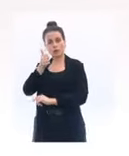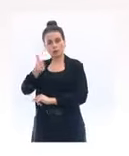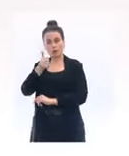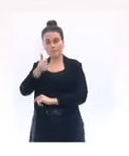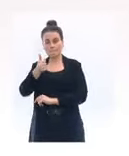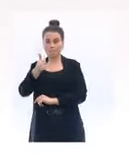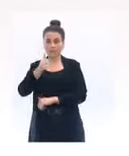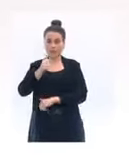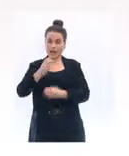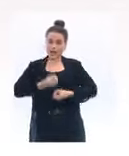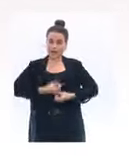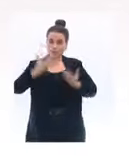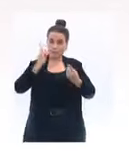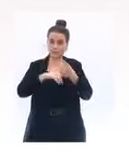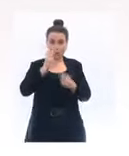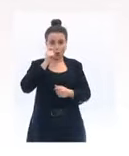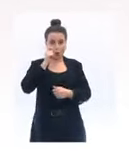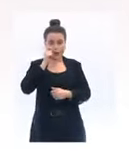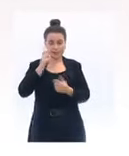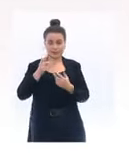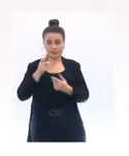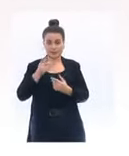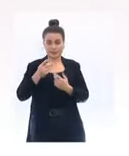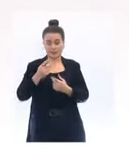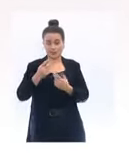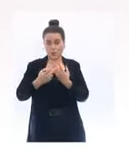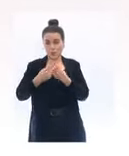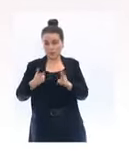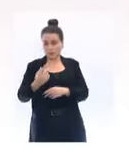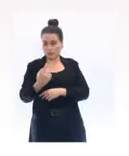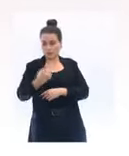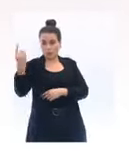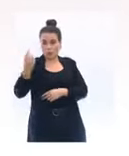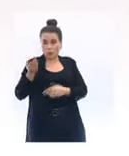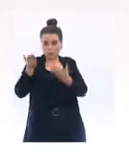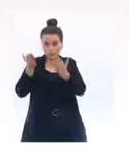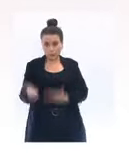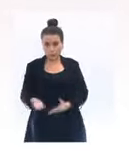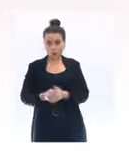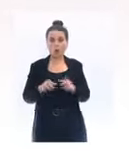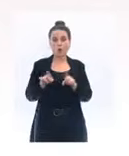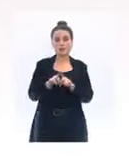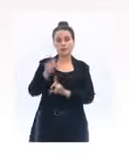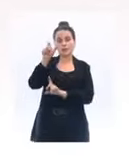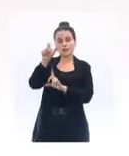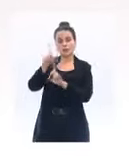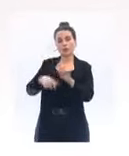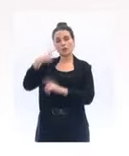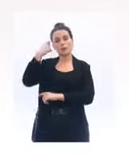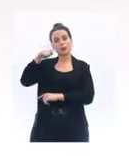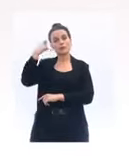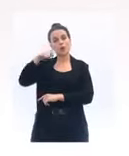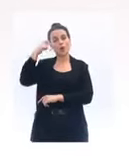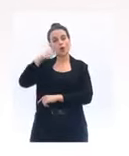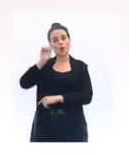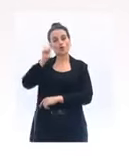savez, sur l'enquête. et comme je l'ai dit tout à l'heure, il y aura un conseil de défense présidé par le chef de l'État demain matin.